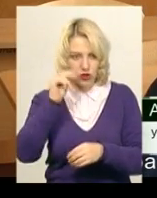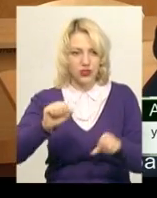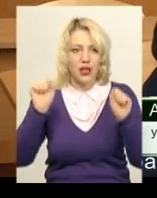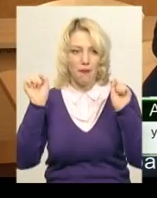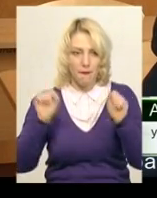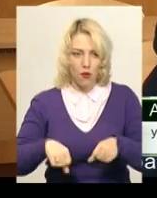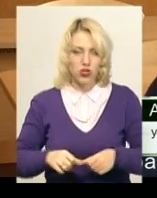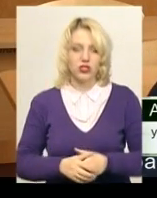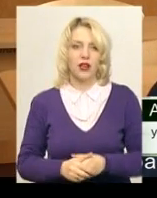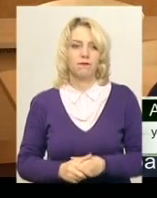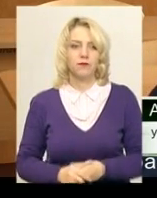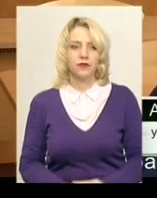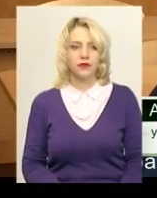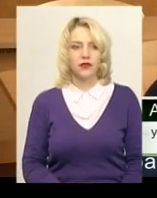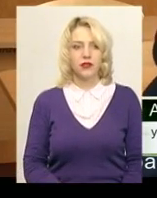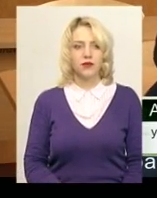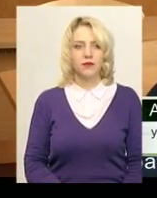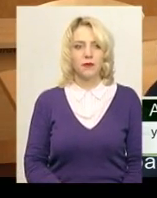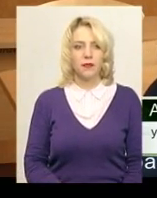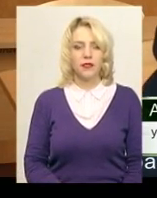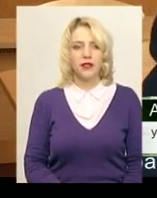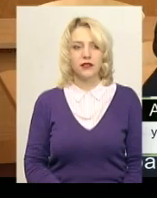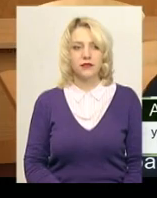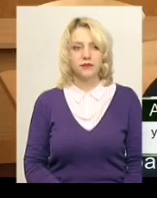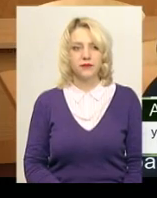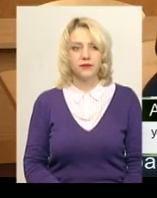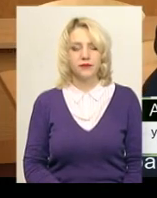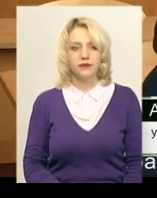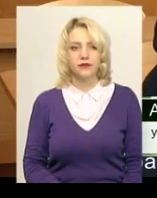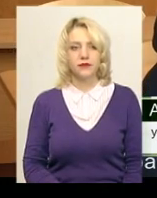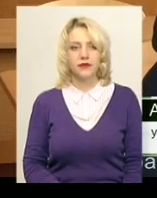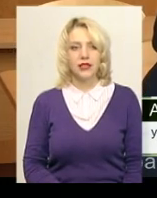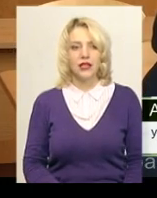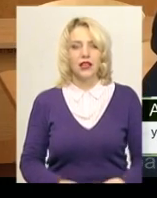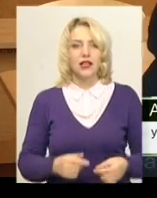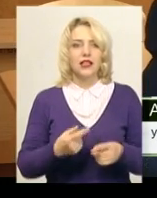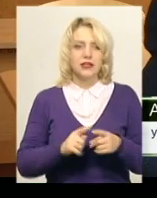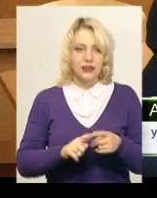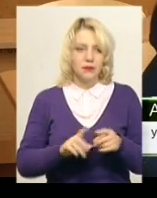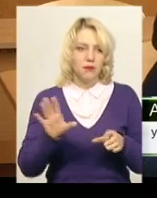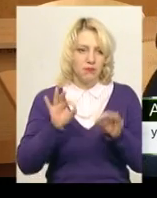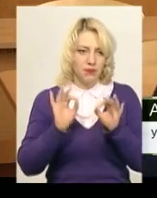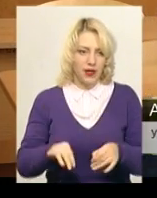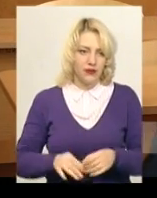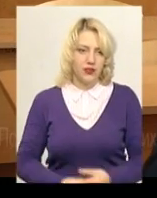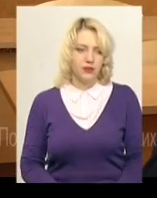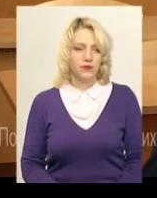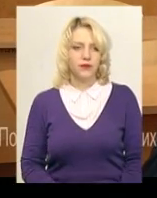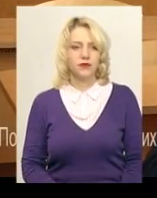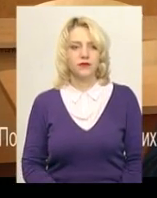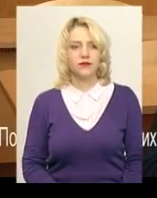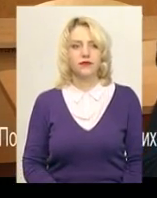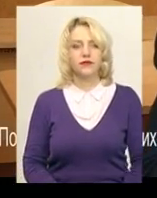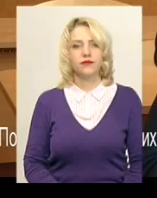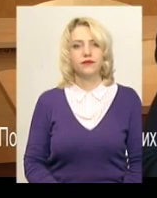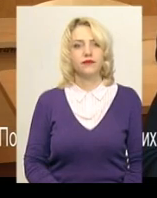добре, але буде правда. Треба правди, то буде правду. По першу